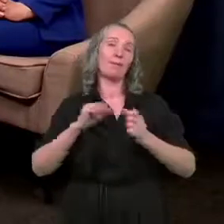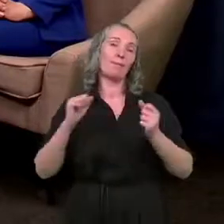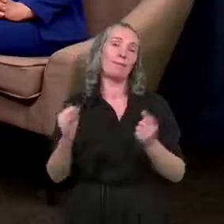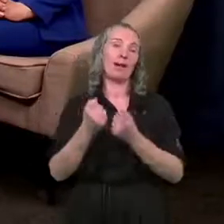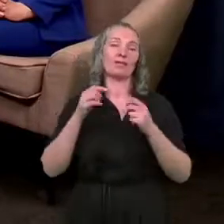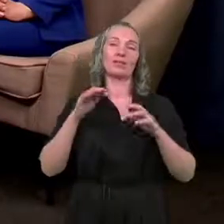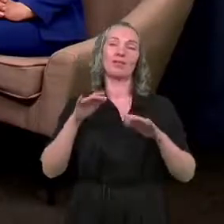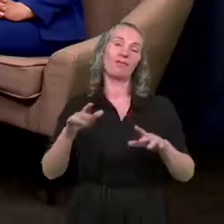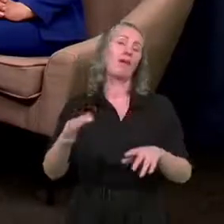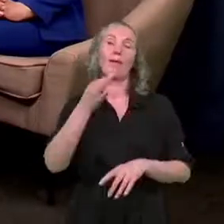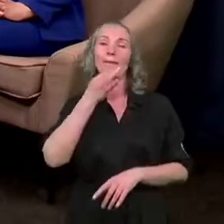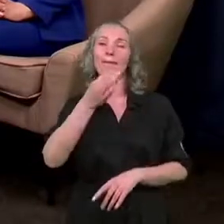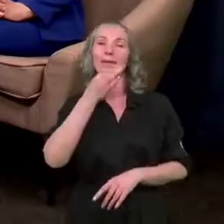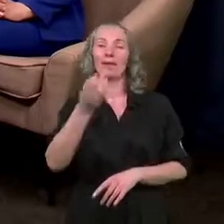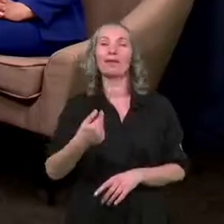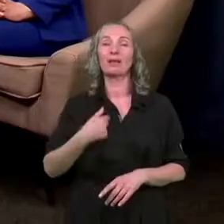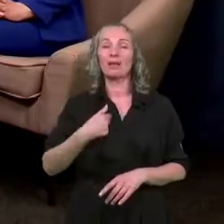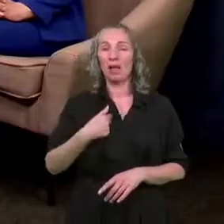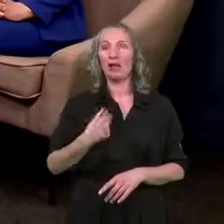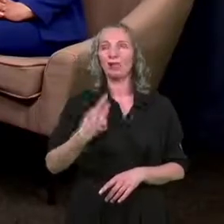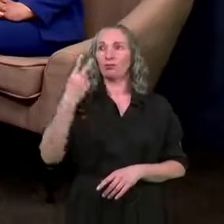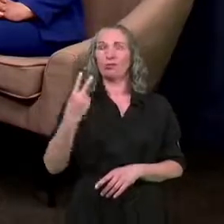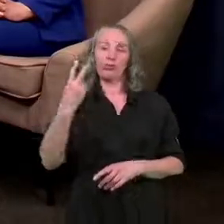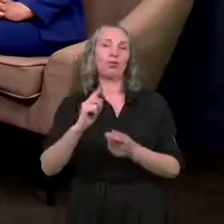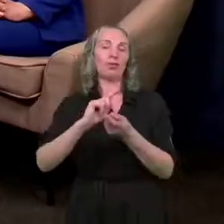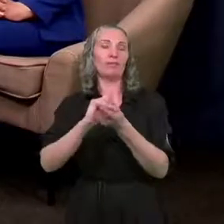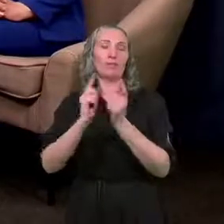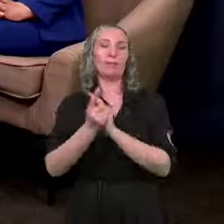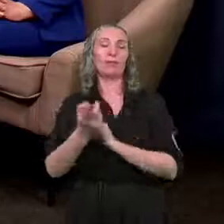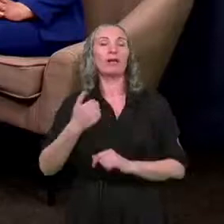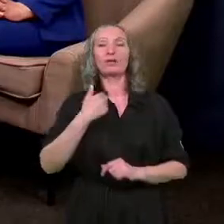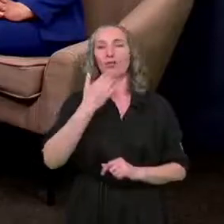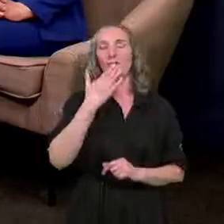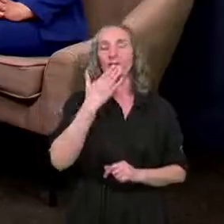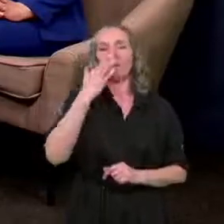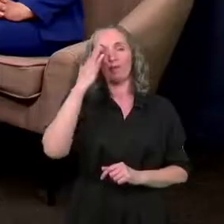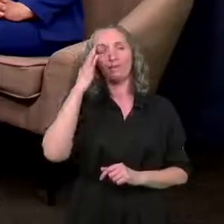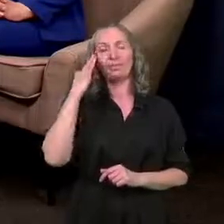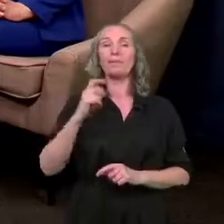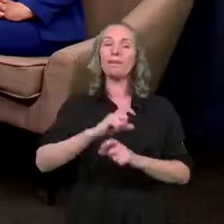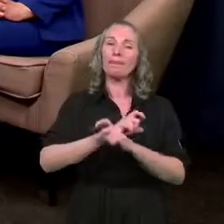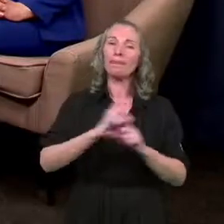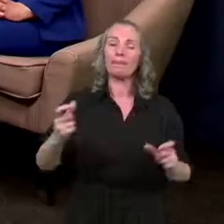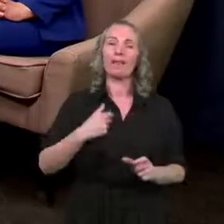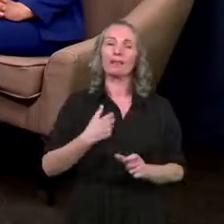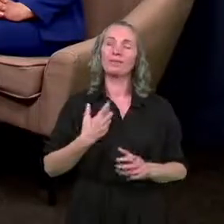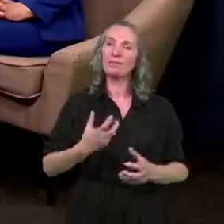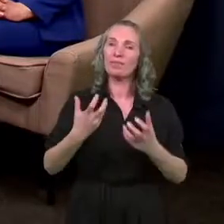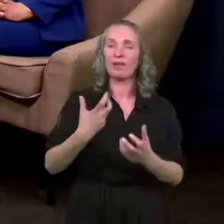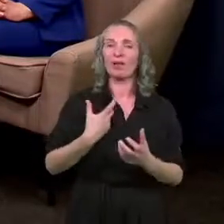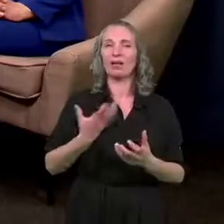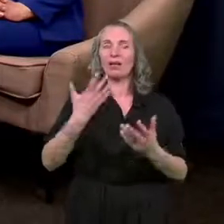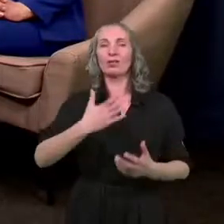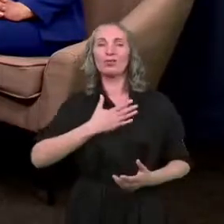wiele pytań. Ja na drugim takim spotkaniu też mówiłem, że cały czas mi zależy na tym, żebyśmy się